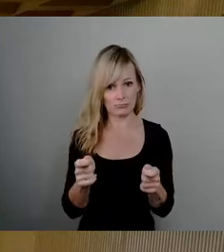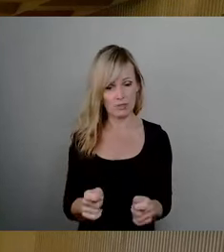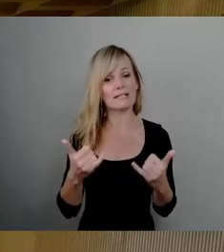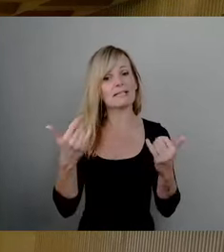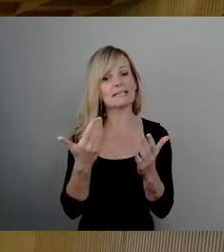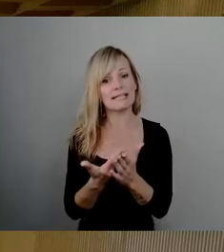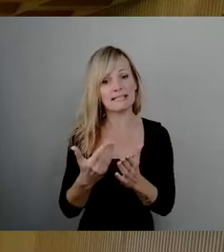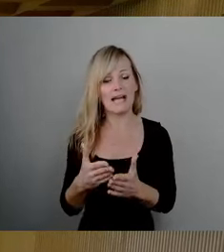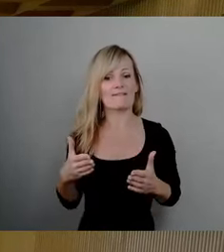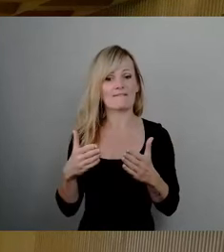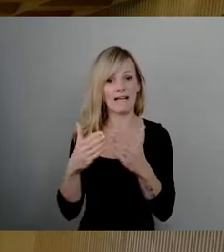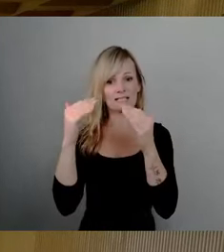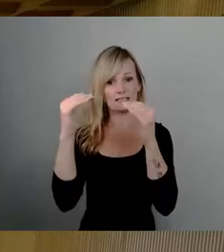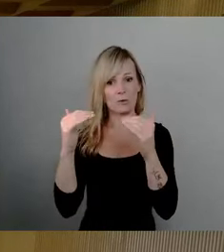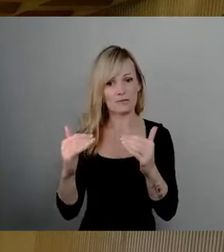Herr Lorek.